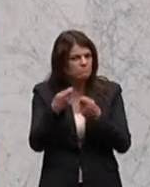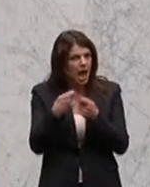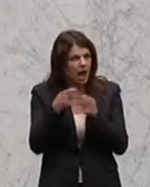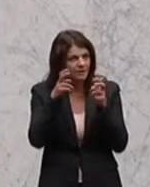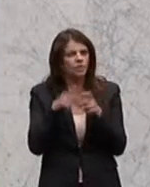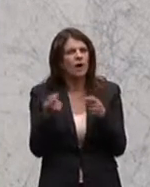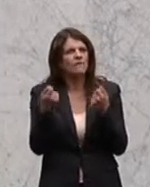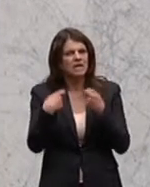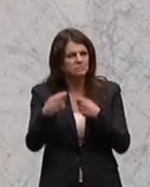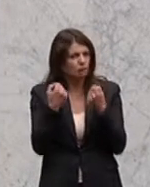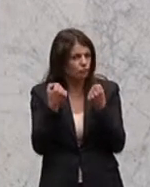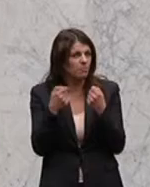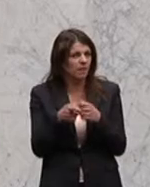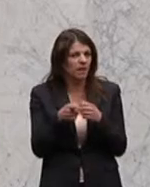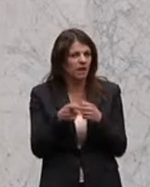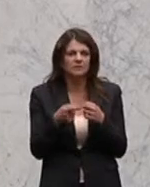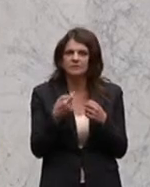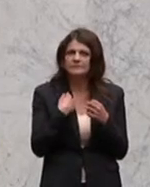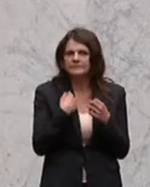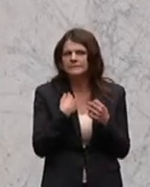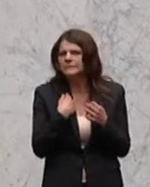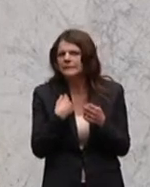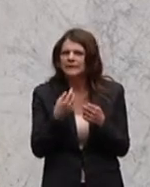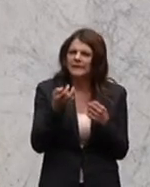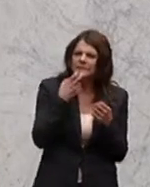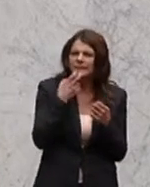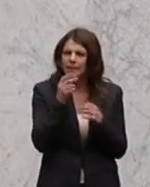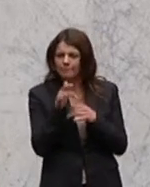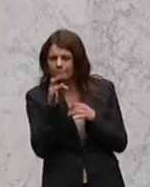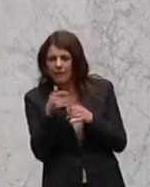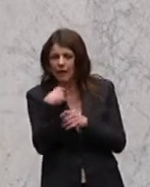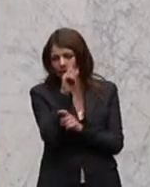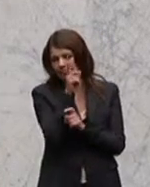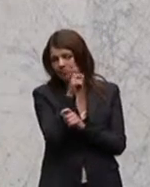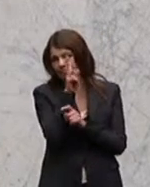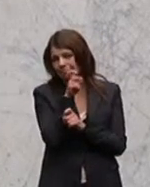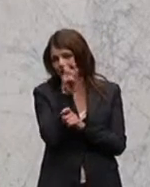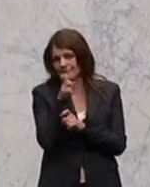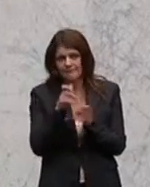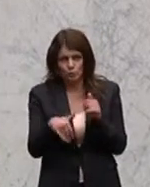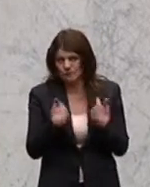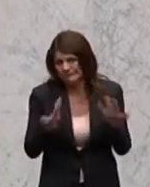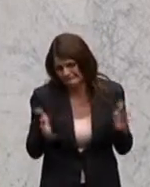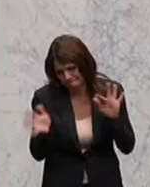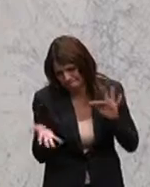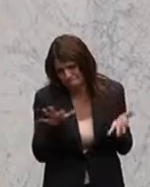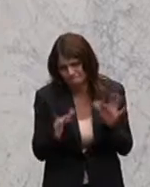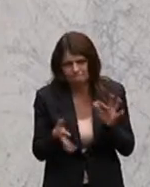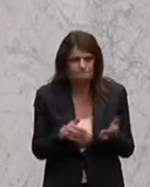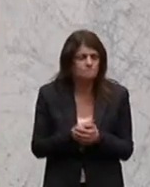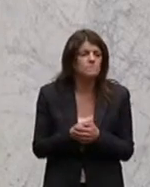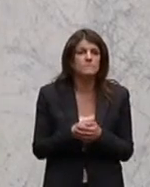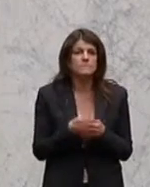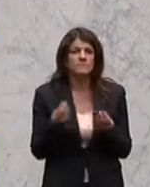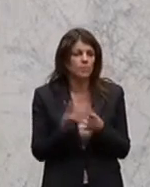Finanzmarktstabilität betrifft, schon zumindest einmal ein paar rhetorische Fragezeichen machen müssen hier, weil wir hatten ja,